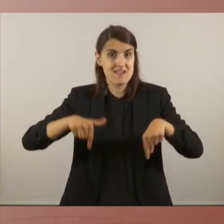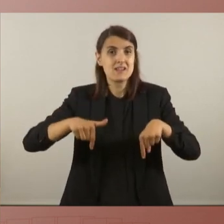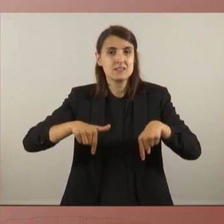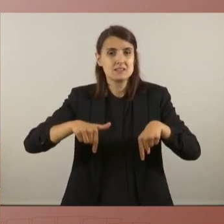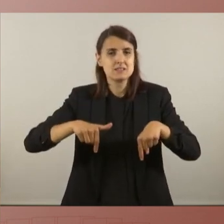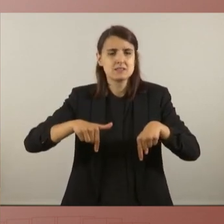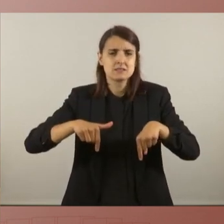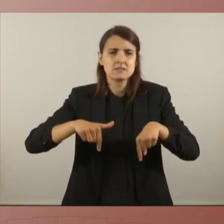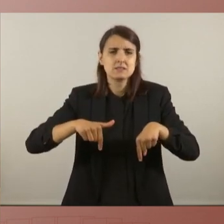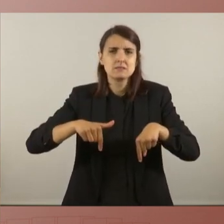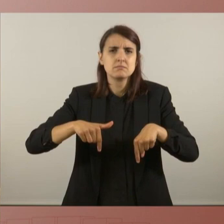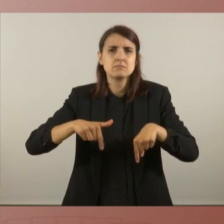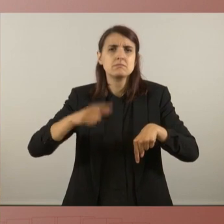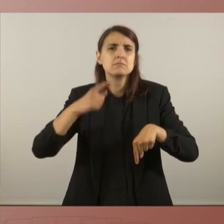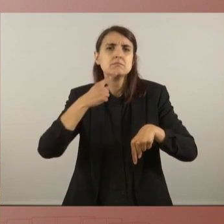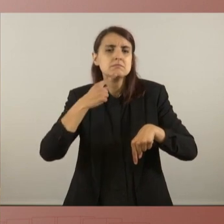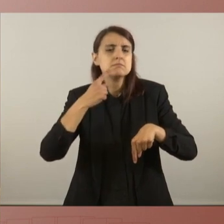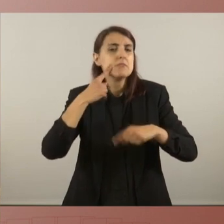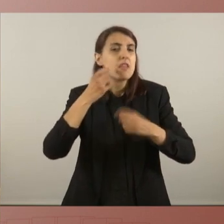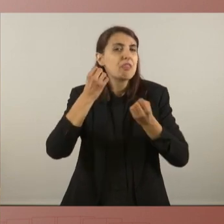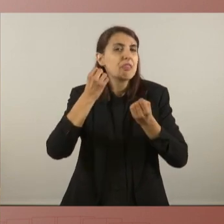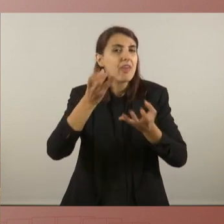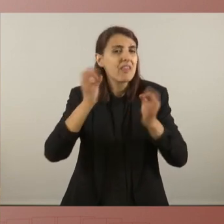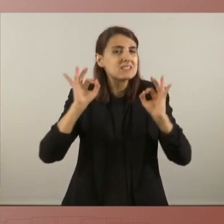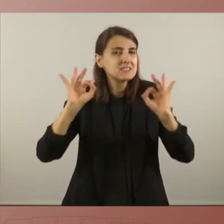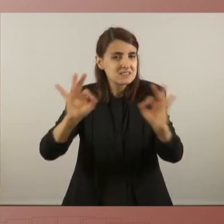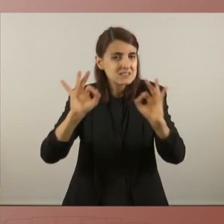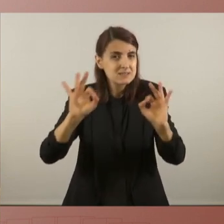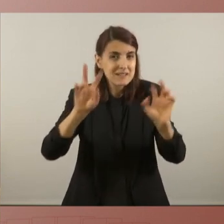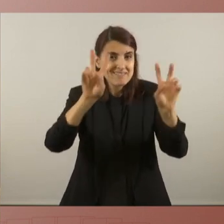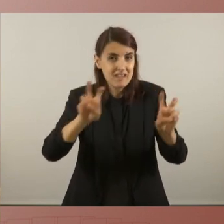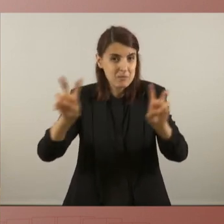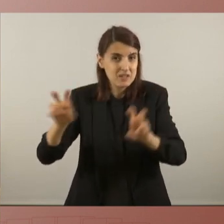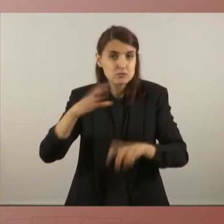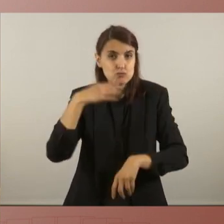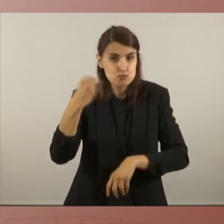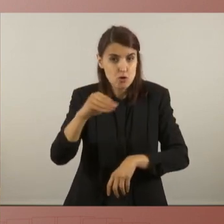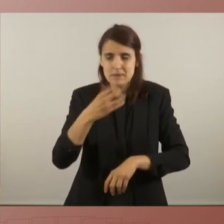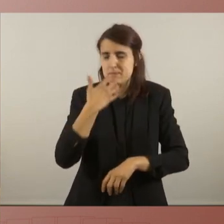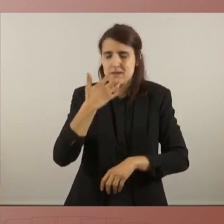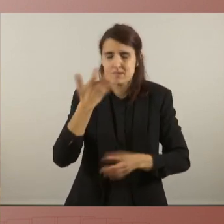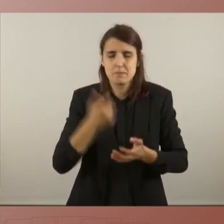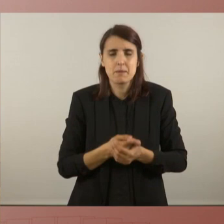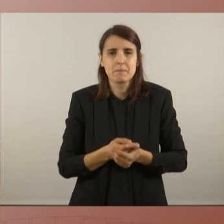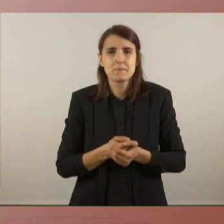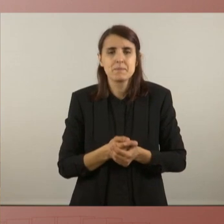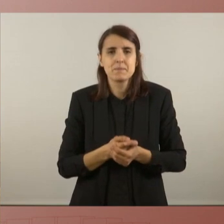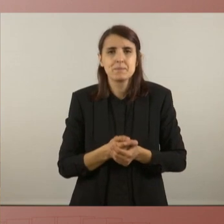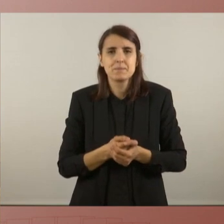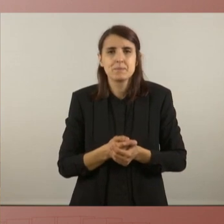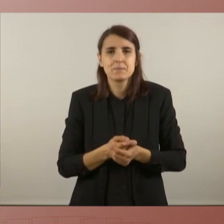actua davant d'informacions de dades concretes tant i tant alarmants com per exemple que